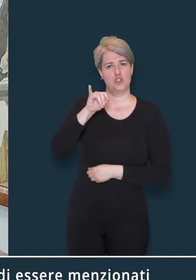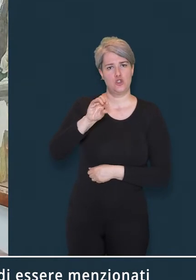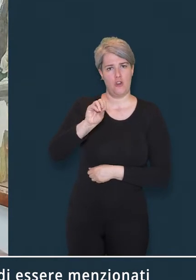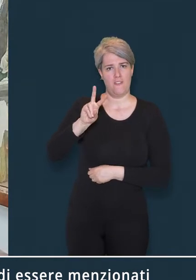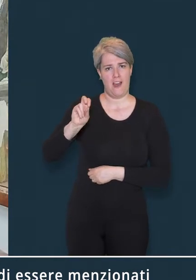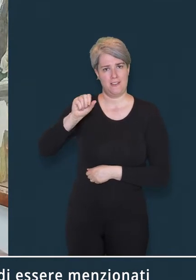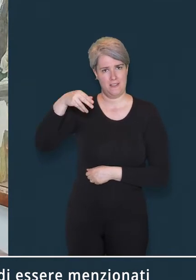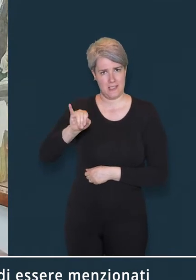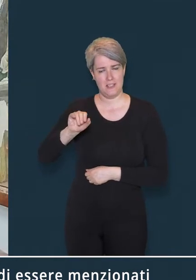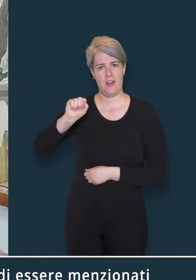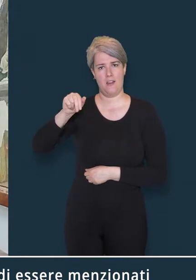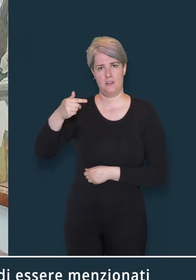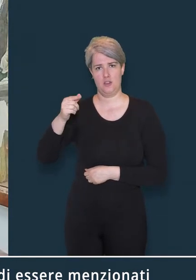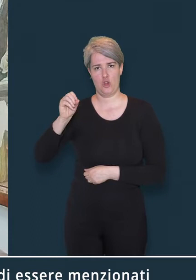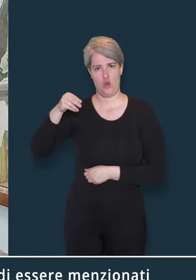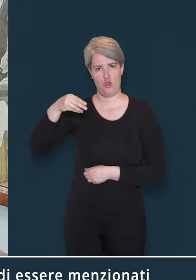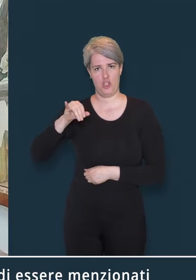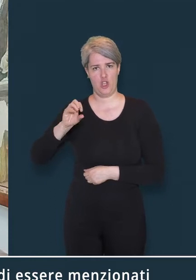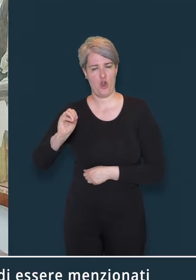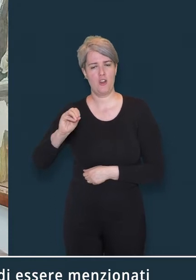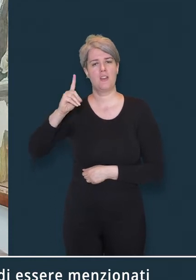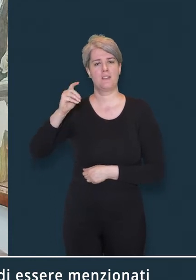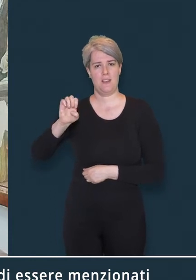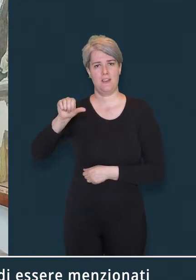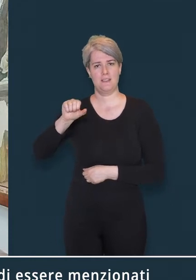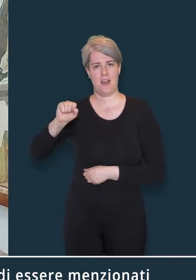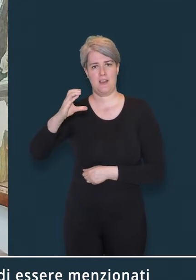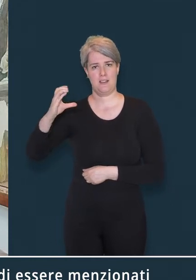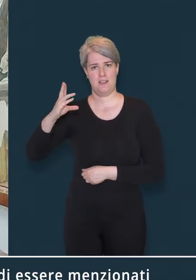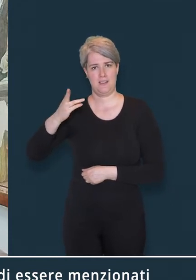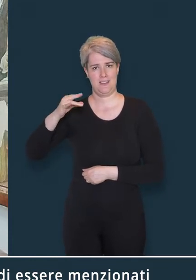realizzato da Giovanni Antonio de Sacchis